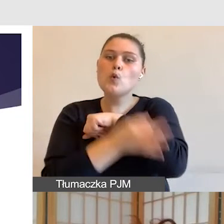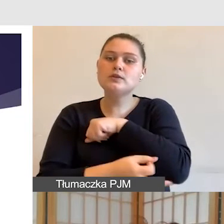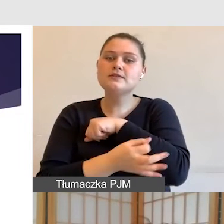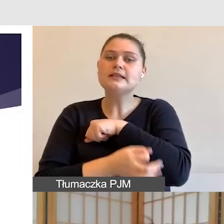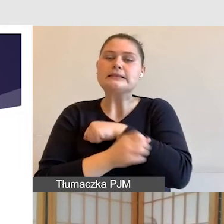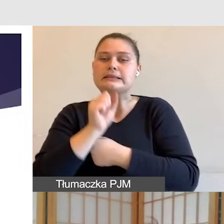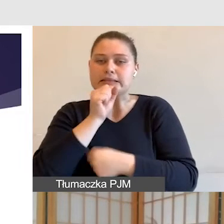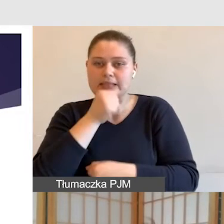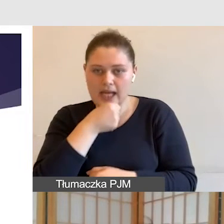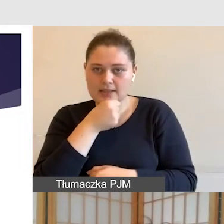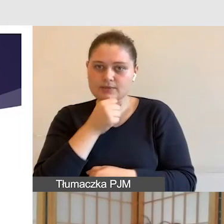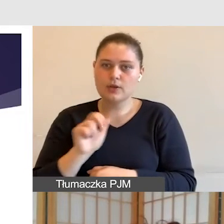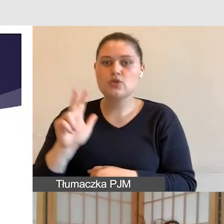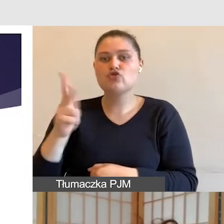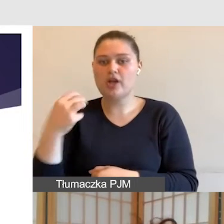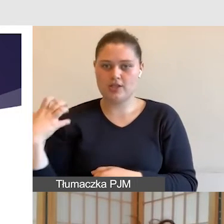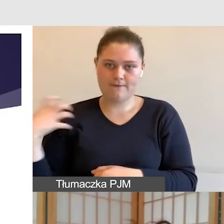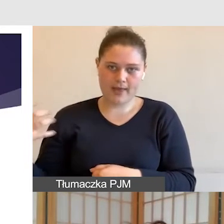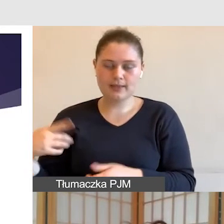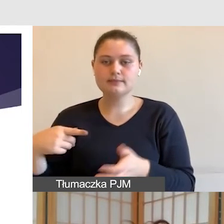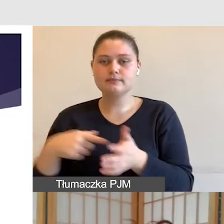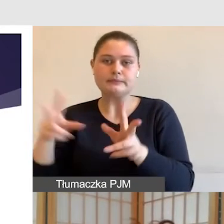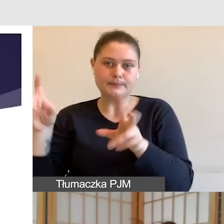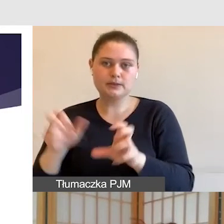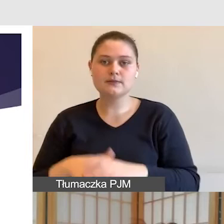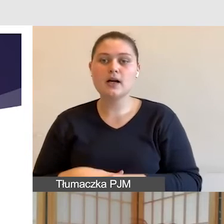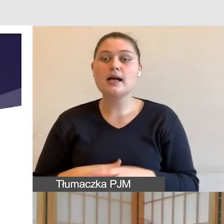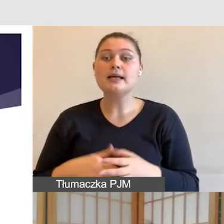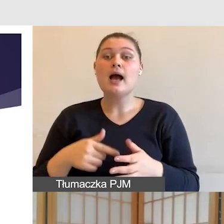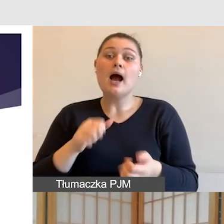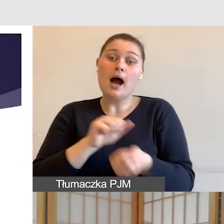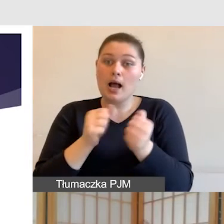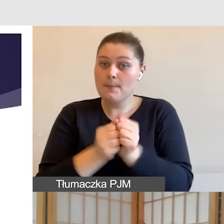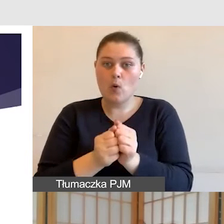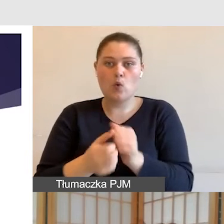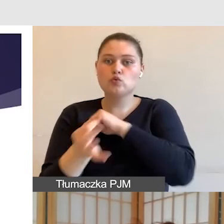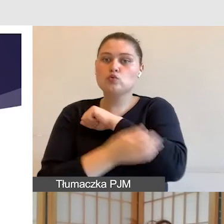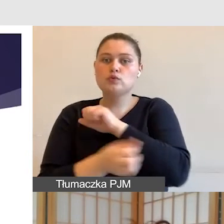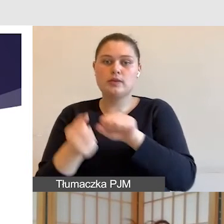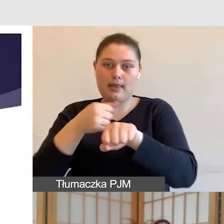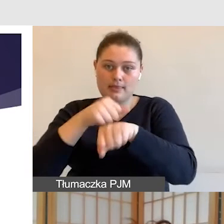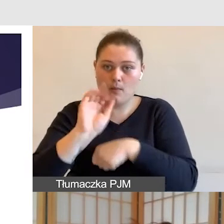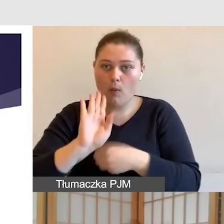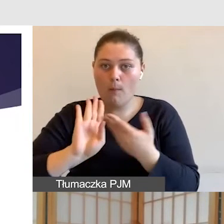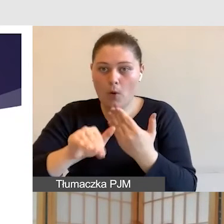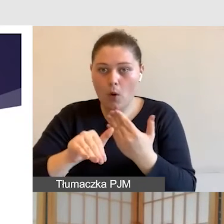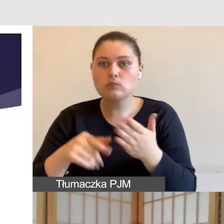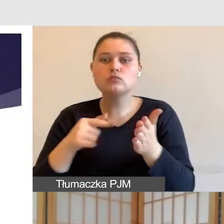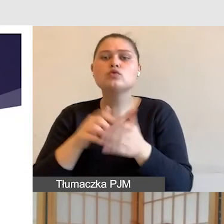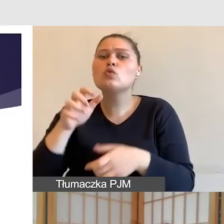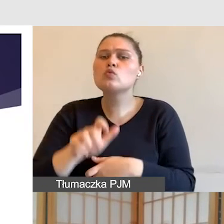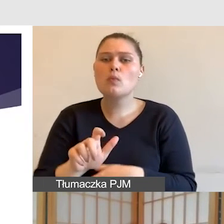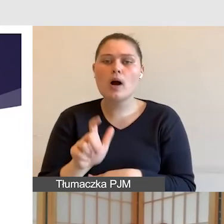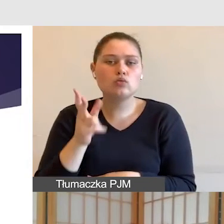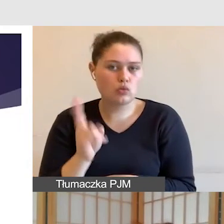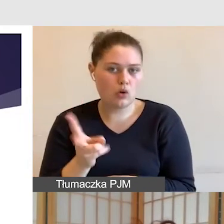do dzisiaj się to odbywa dla słuchaczy studiów podyplomowych i proszę pamiętać, że to jest przede wszystkim grupa osób, która